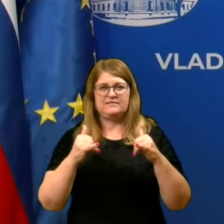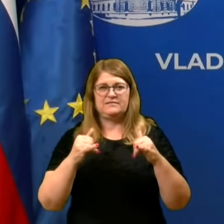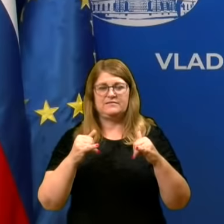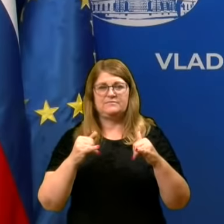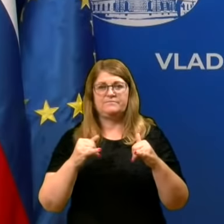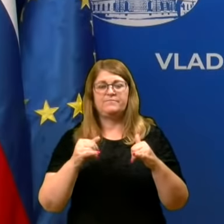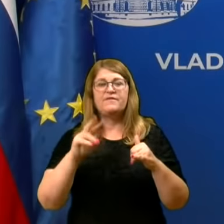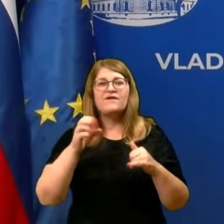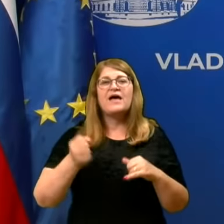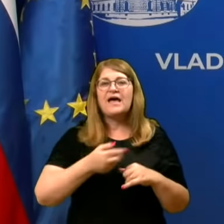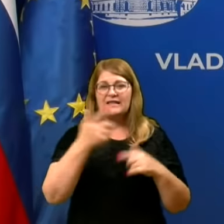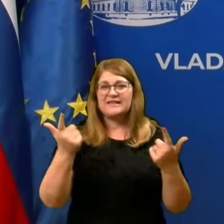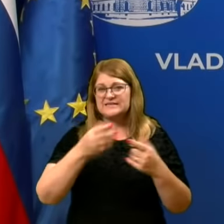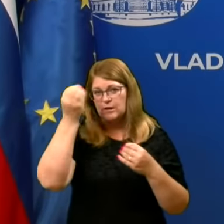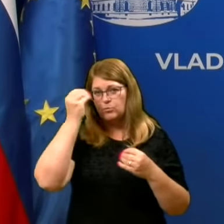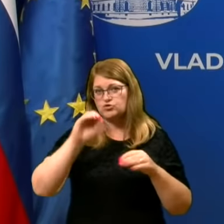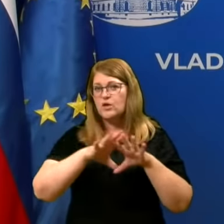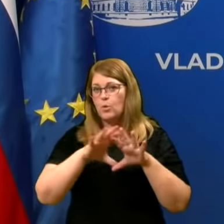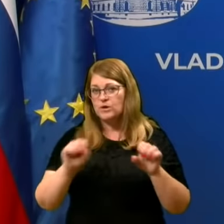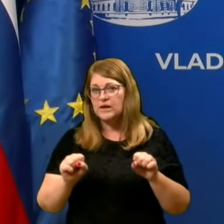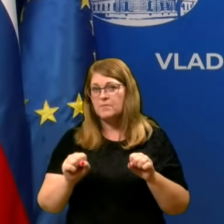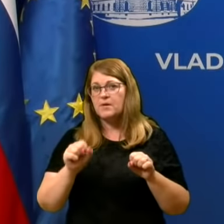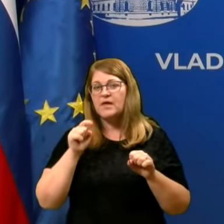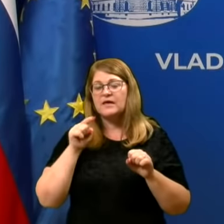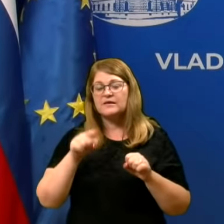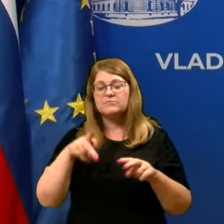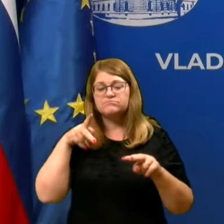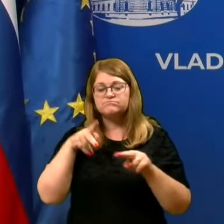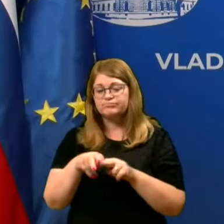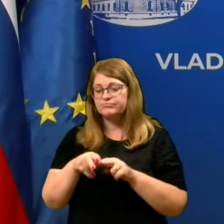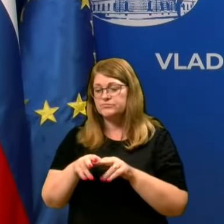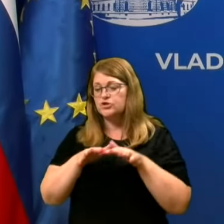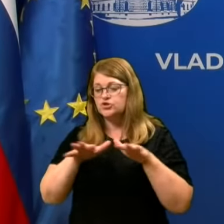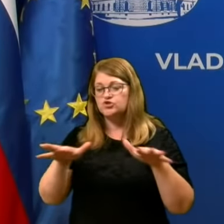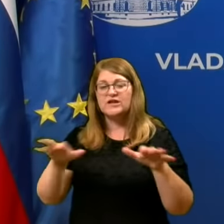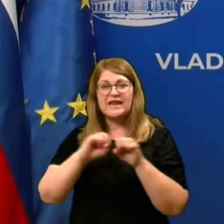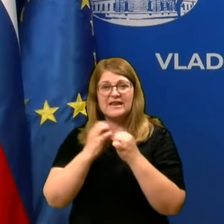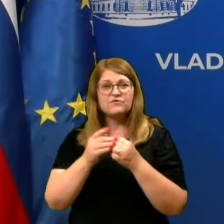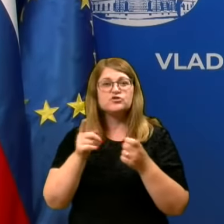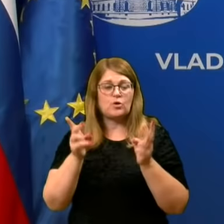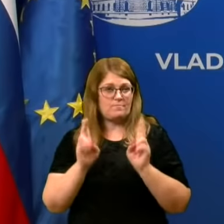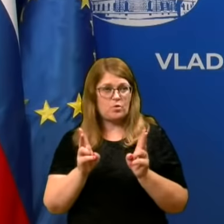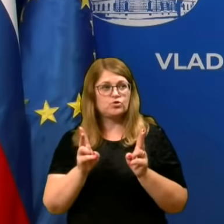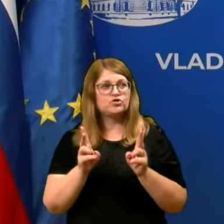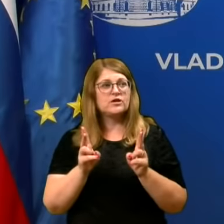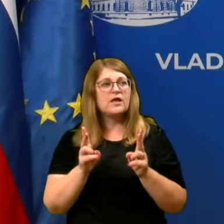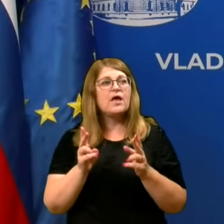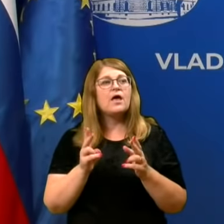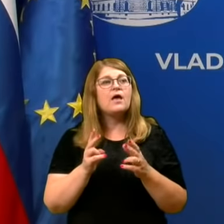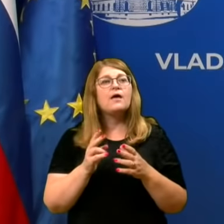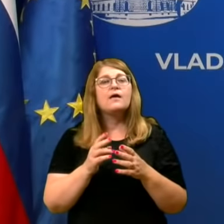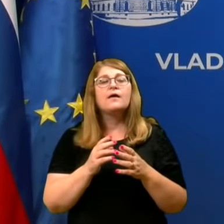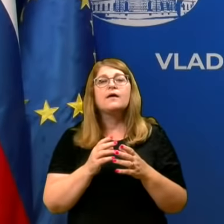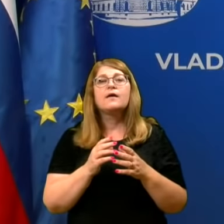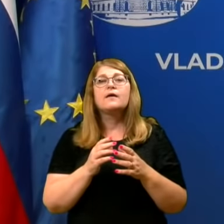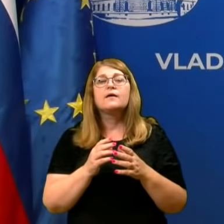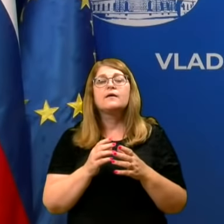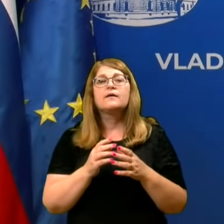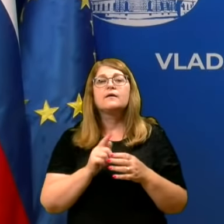upoštevajo ukrepi, ki jo ne mogočajo in omejijo širenje virusa, so možni. Med tem druge